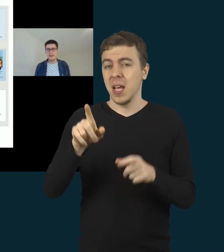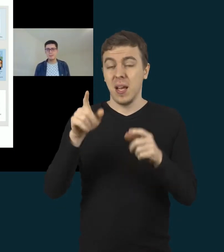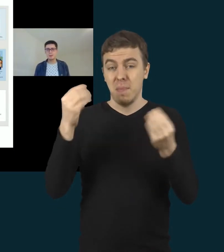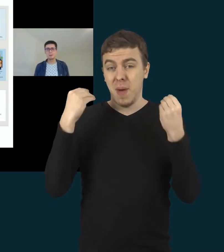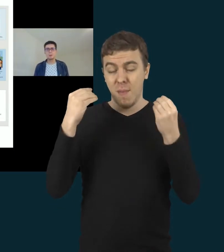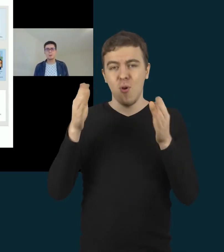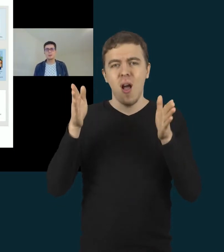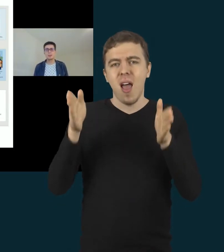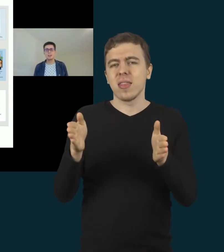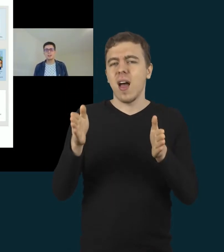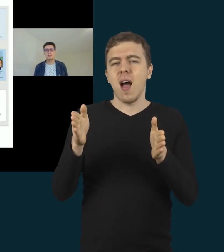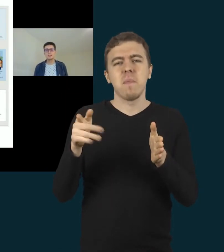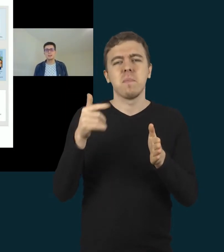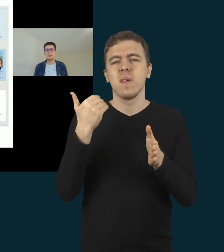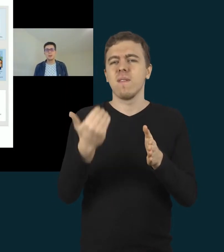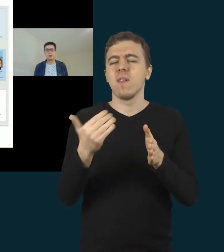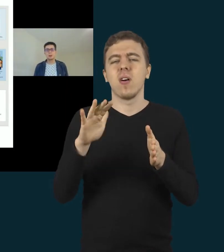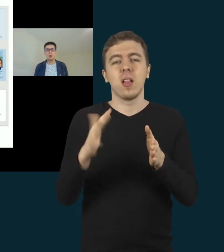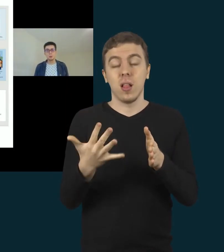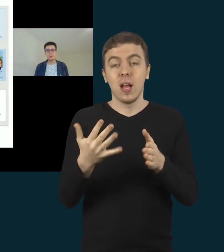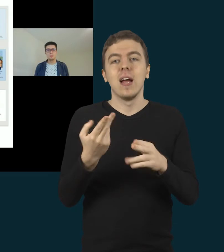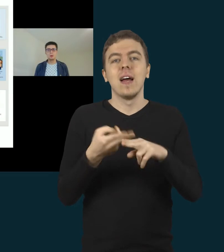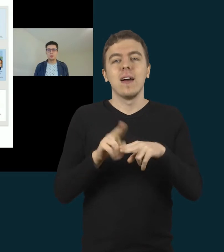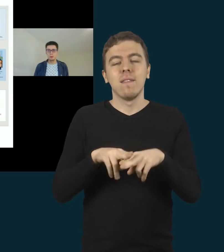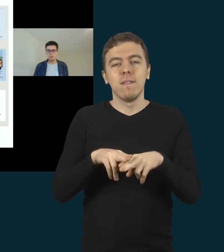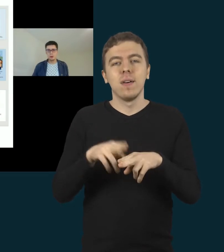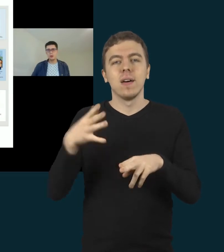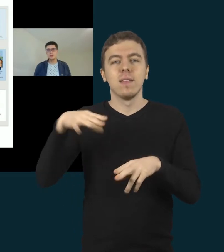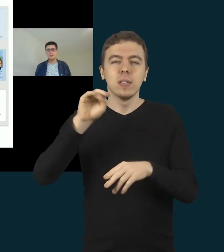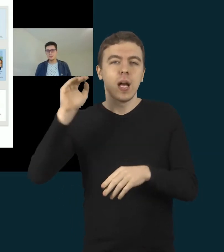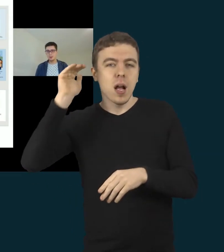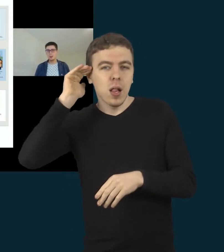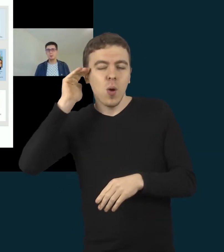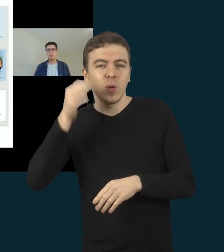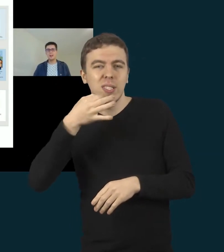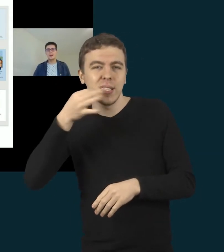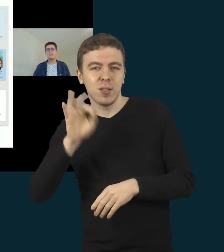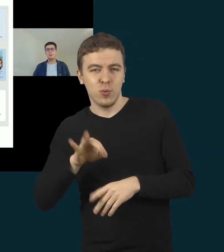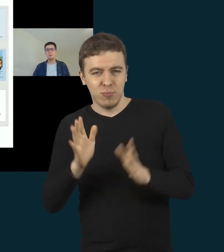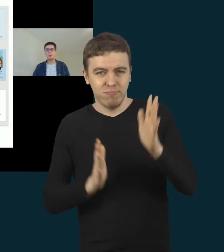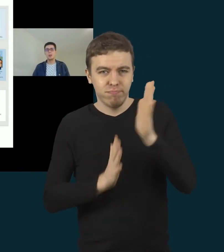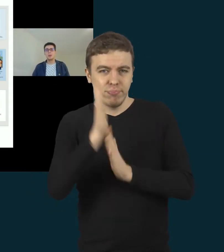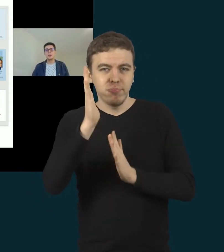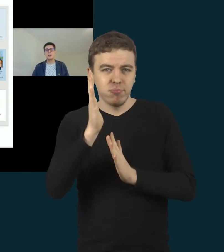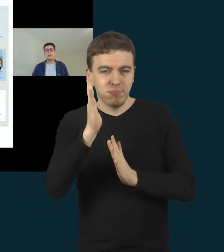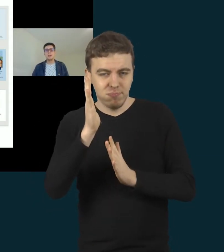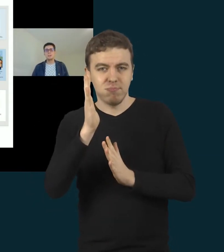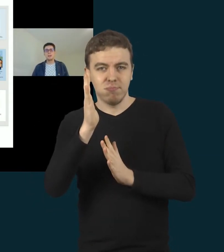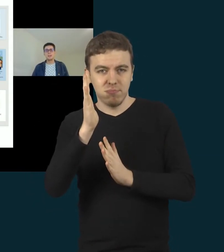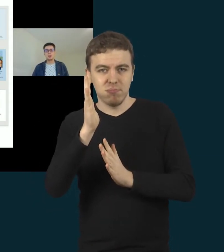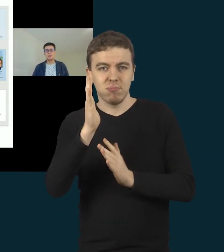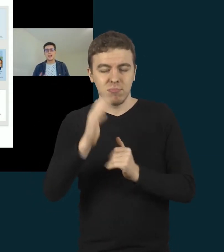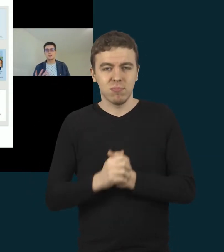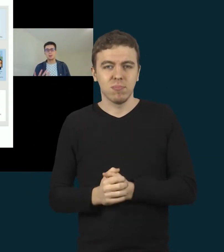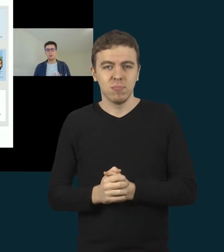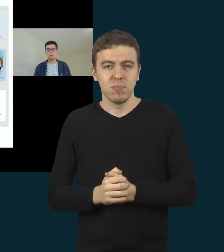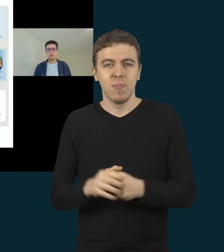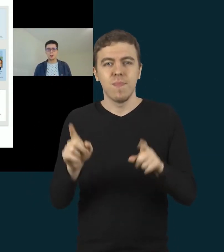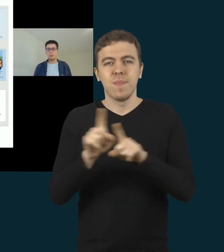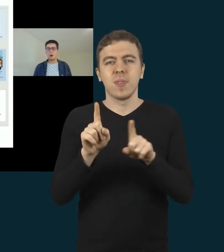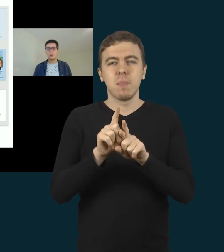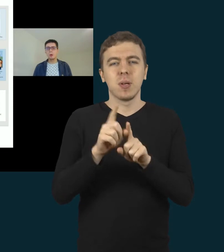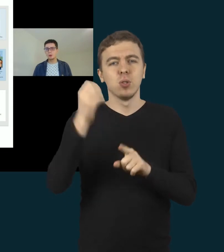etapas buvo skirtas klausimo įgūdžio stiprinimui ir labinimui, taip pat asociacinio